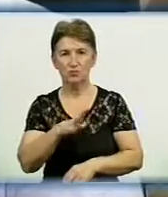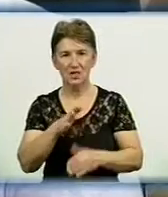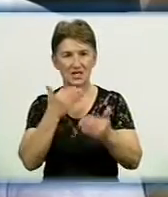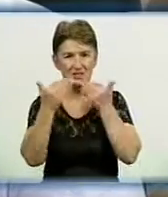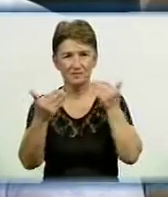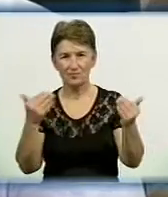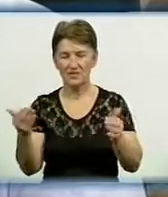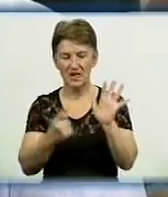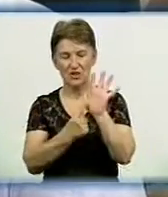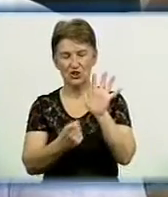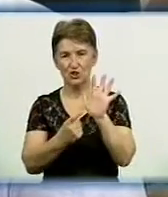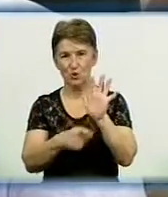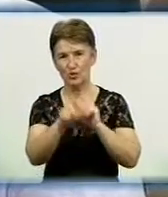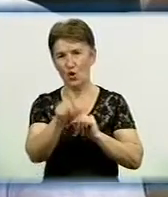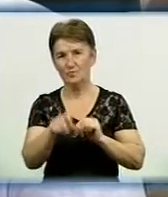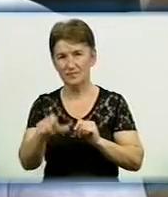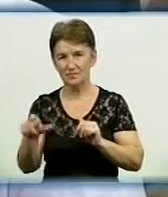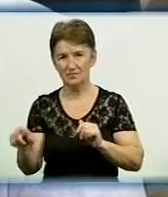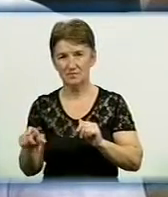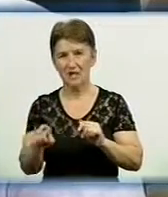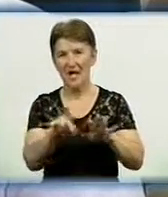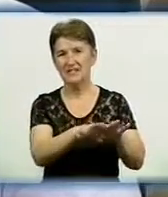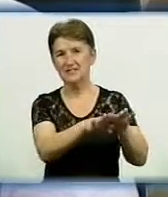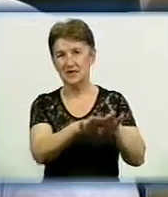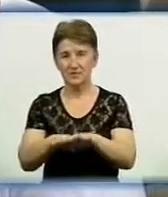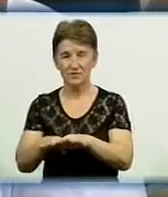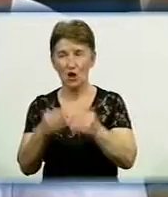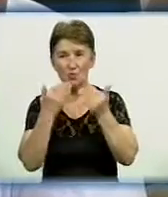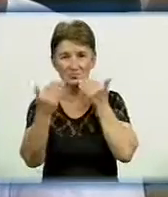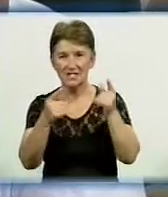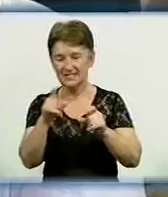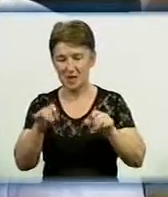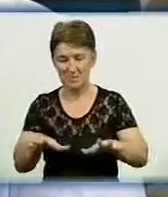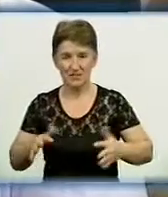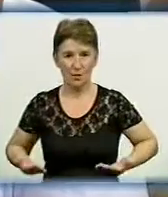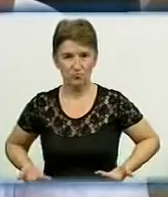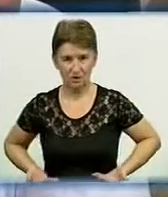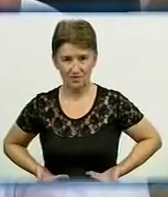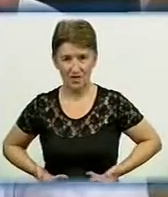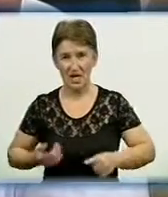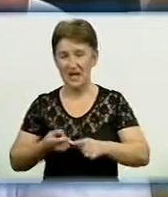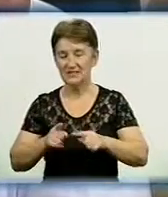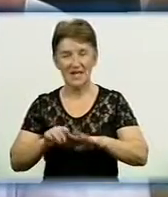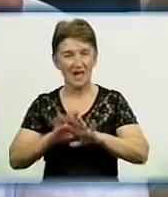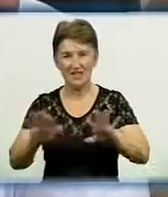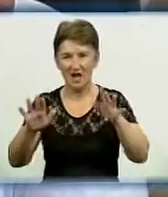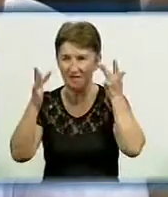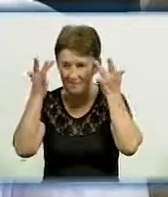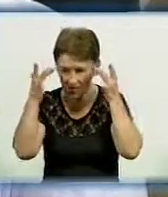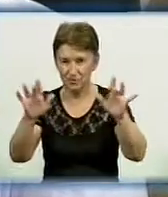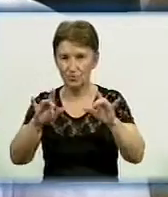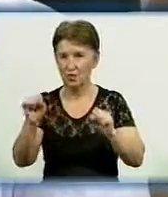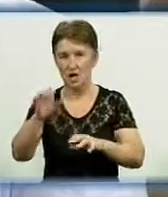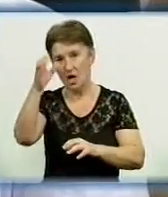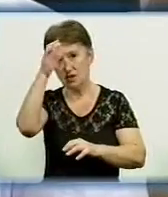респондентів методом стандартизованого інтерв'ю за місцем проживання. Це не випадкова вибірка, а спеціально науково